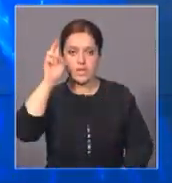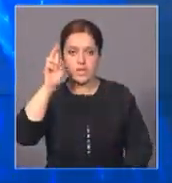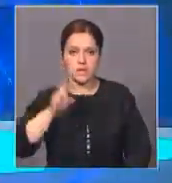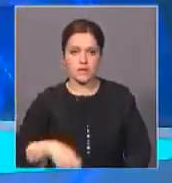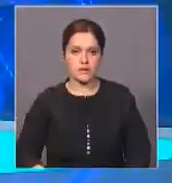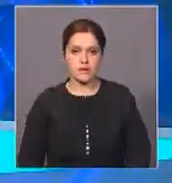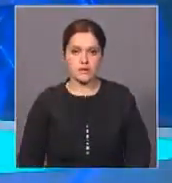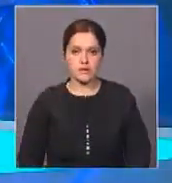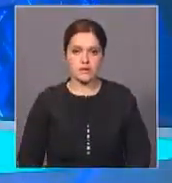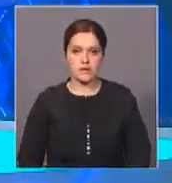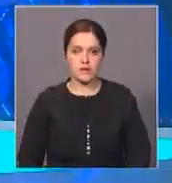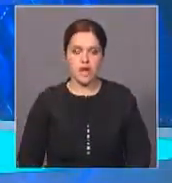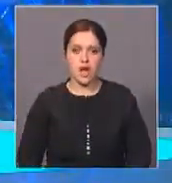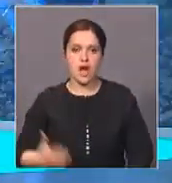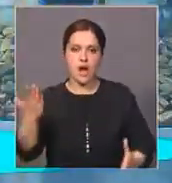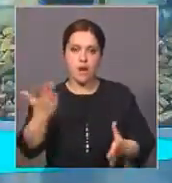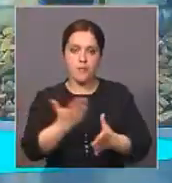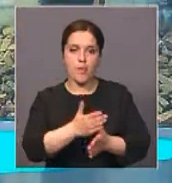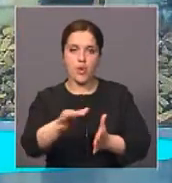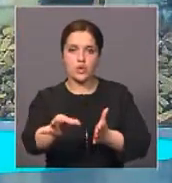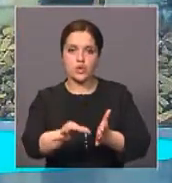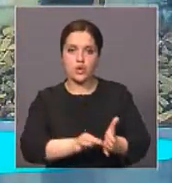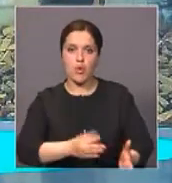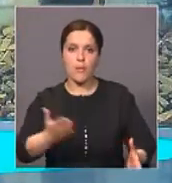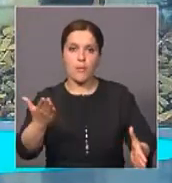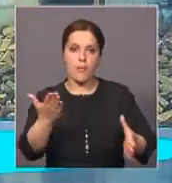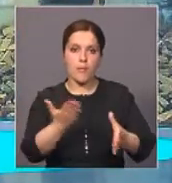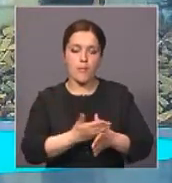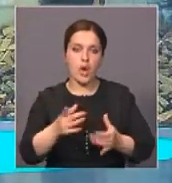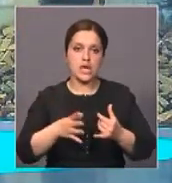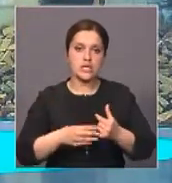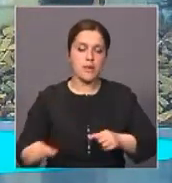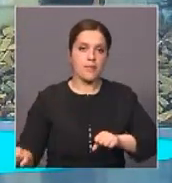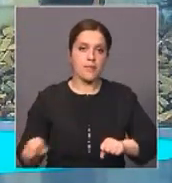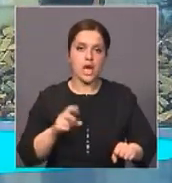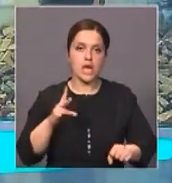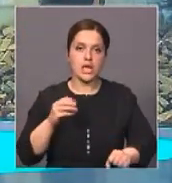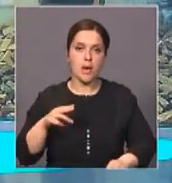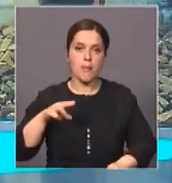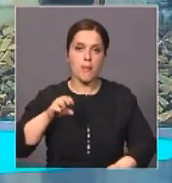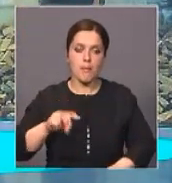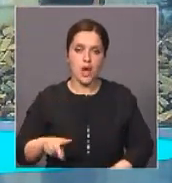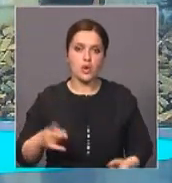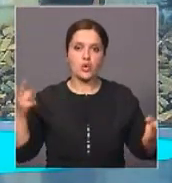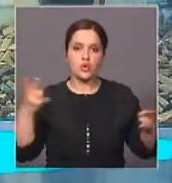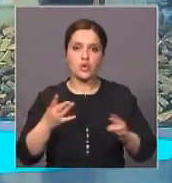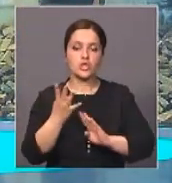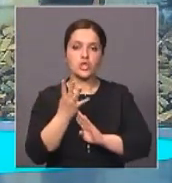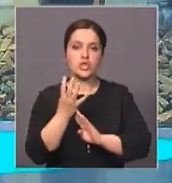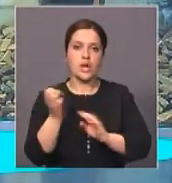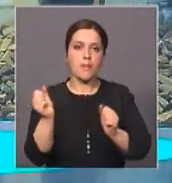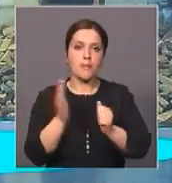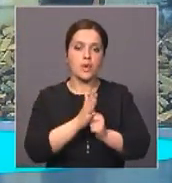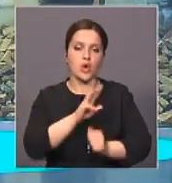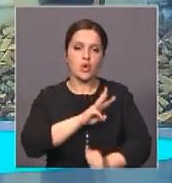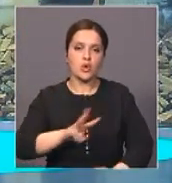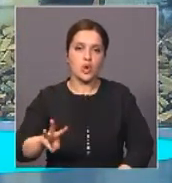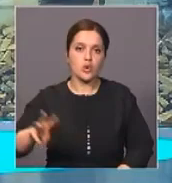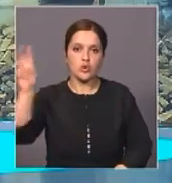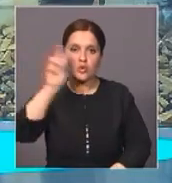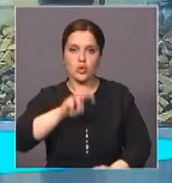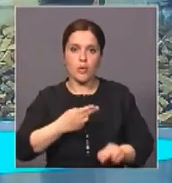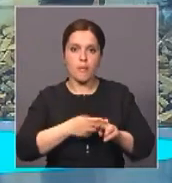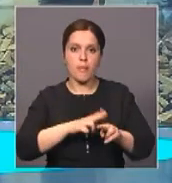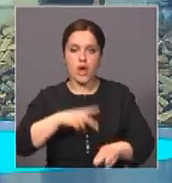Между тем, на оказание неотложной помощи пострадавшему от серии землетрясения Непалу необходимо 415 миллионов